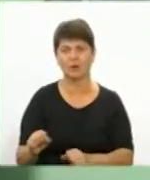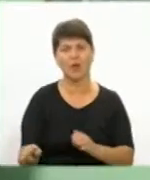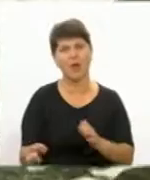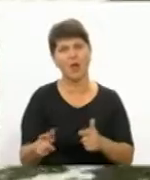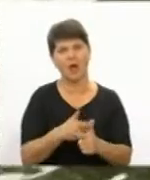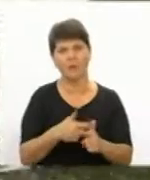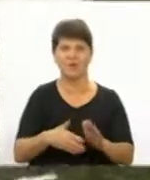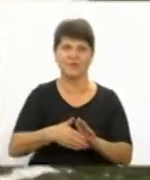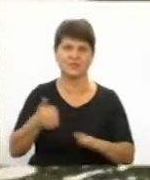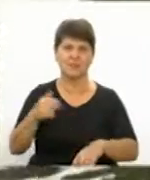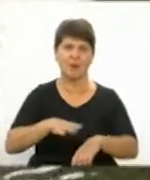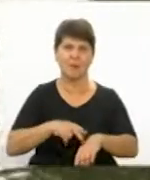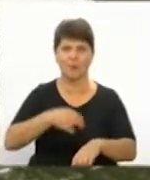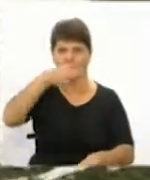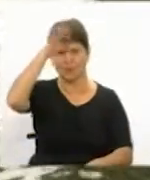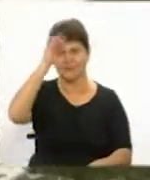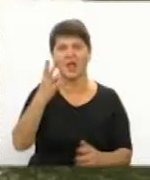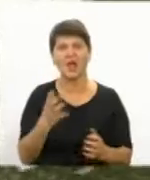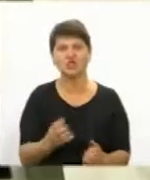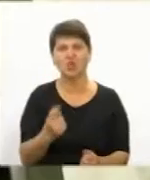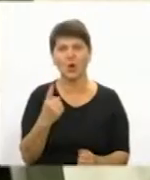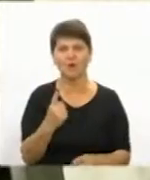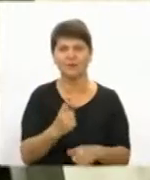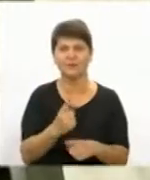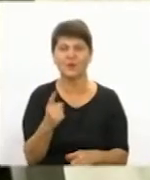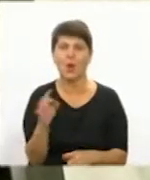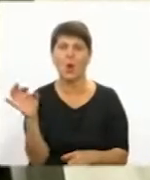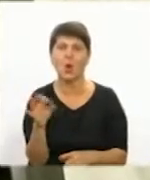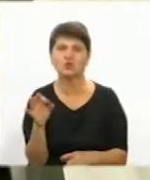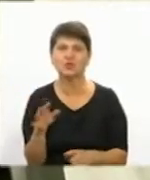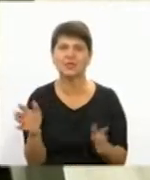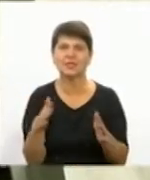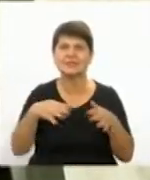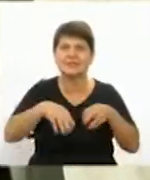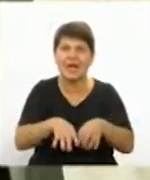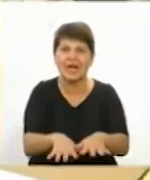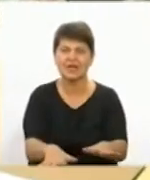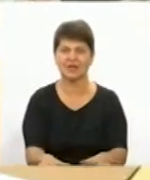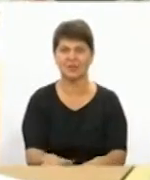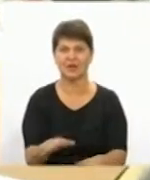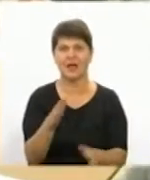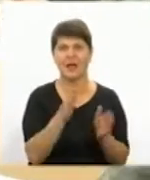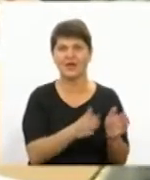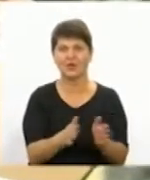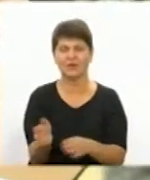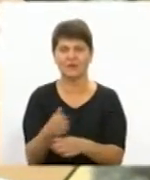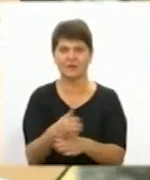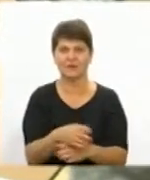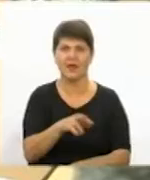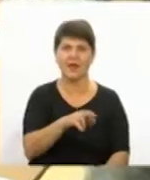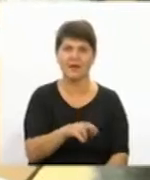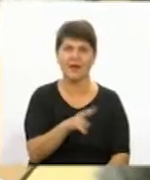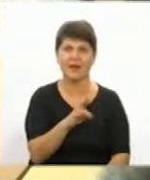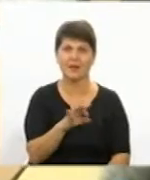поліцію. Ще одна причина заборони вилову риби – осіннє зариблення, каже начальник відділу іхтіології та регулювання рибальства Марія Якименко.